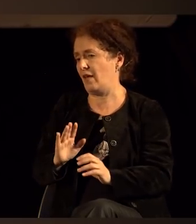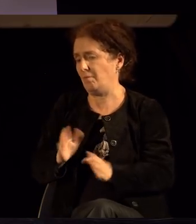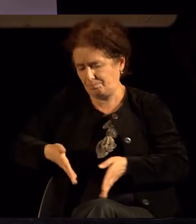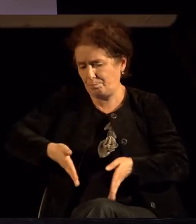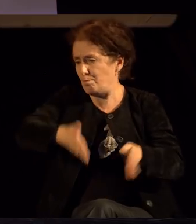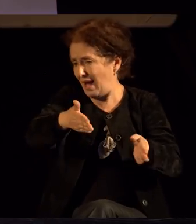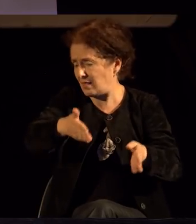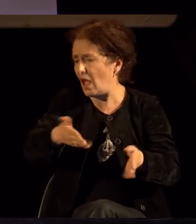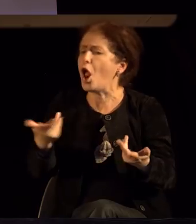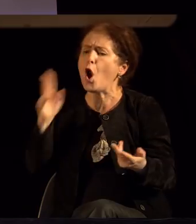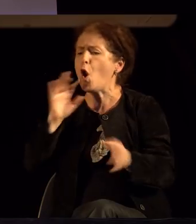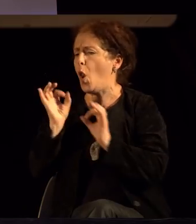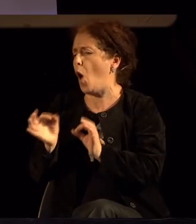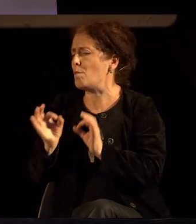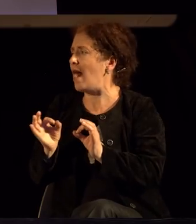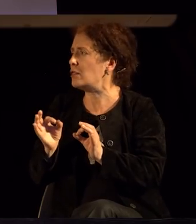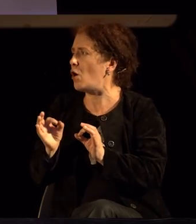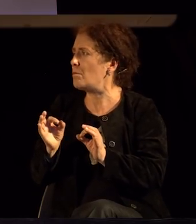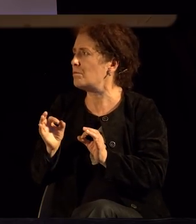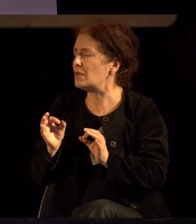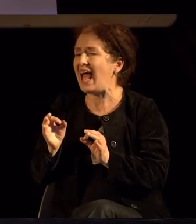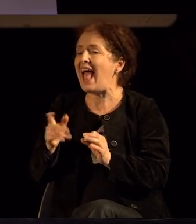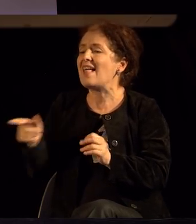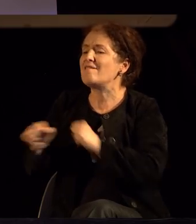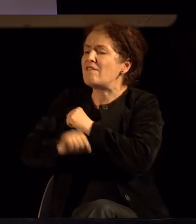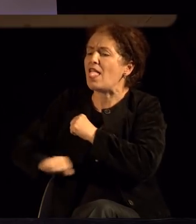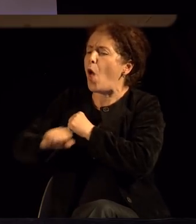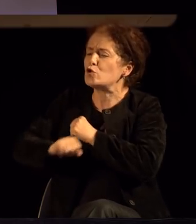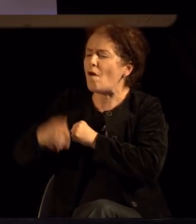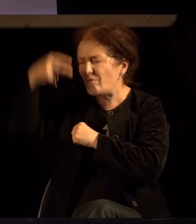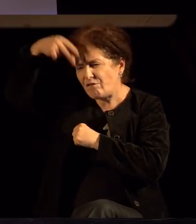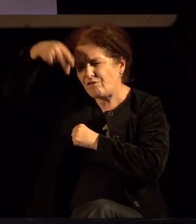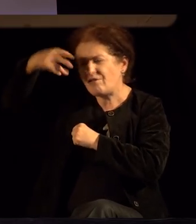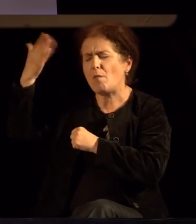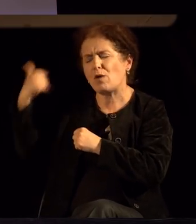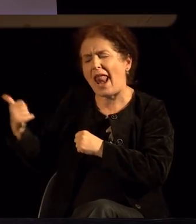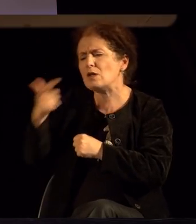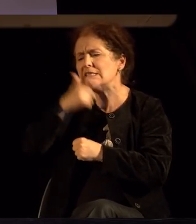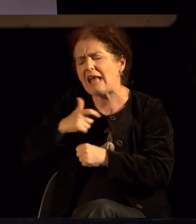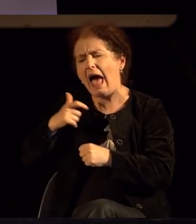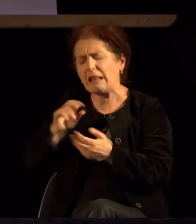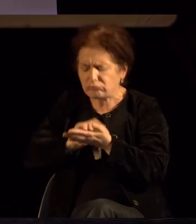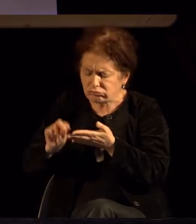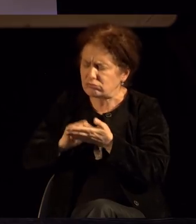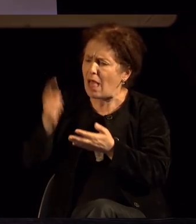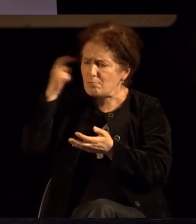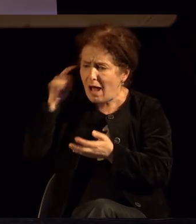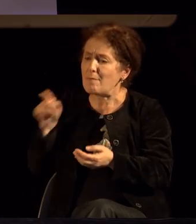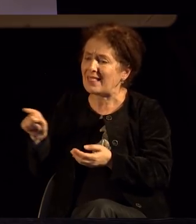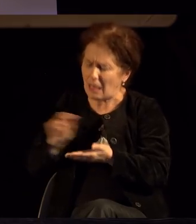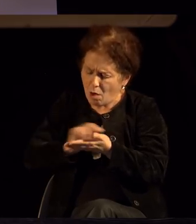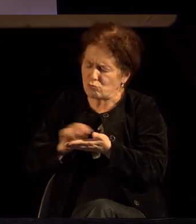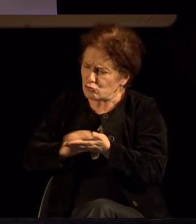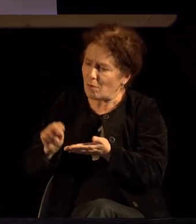вообичаено, скоро повеќето филозофи, а да не зборуваме за луѓето, се